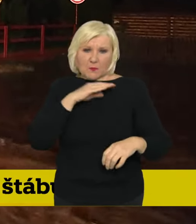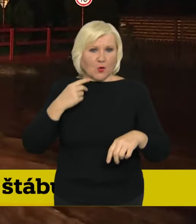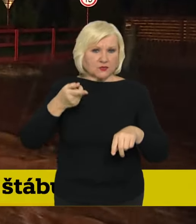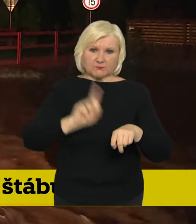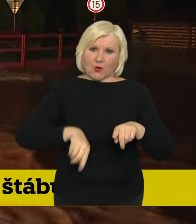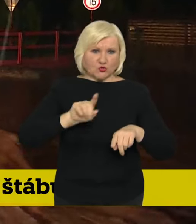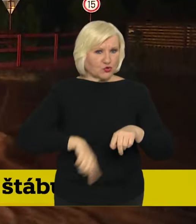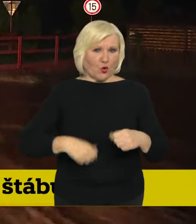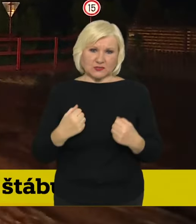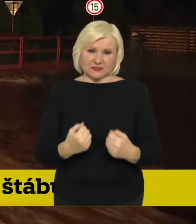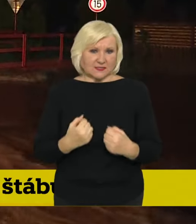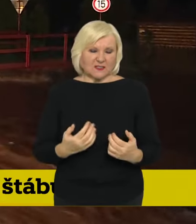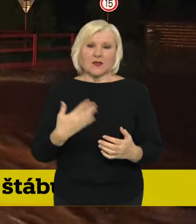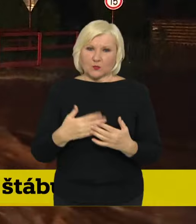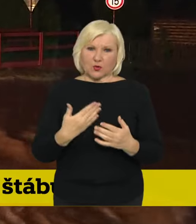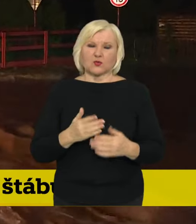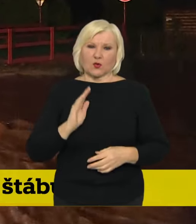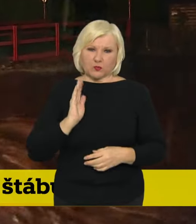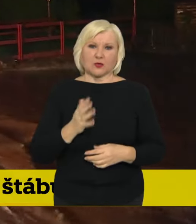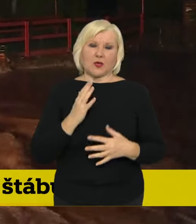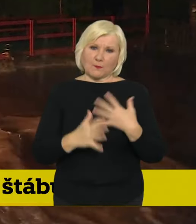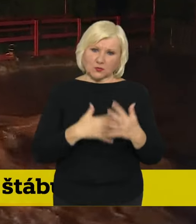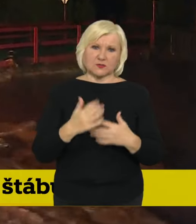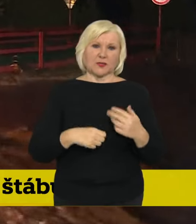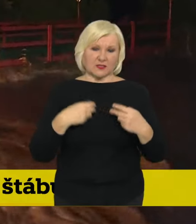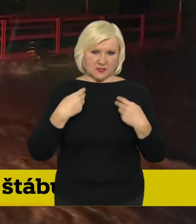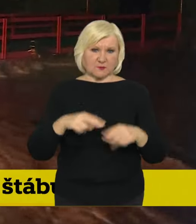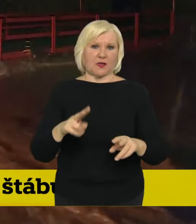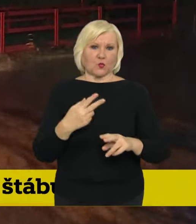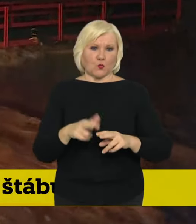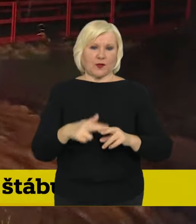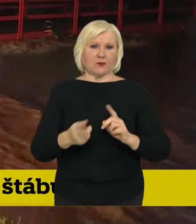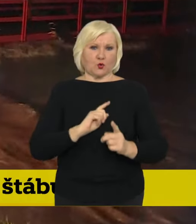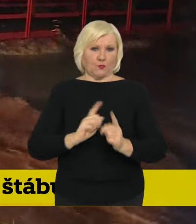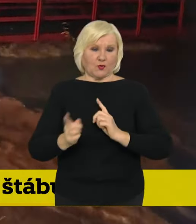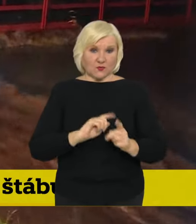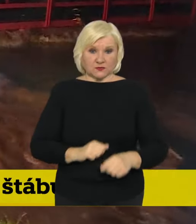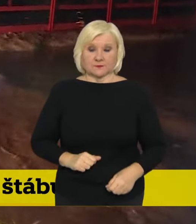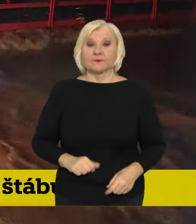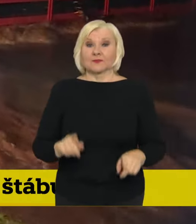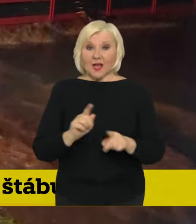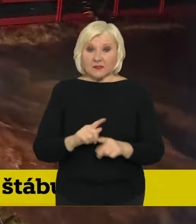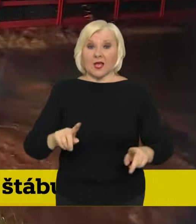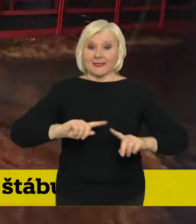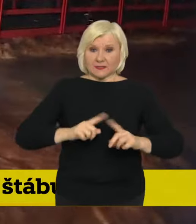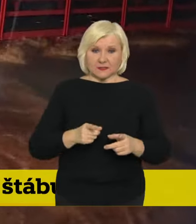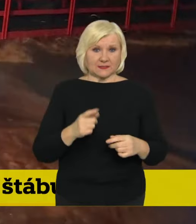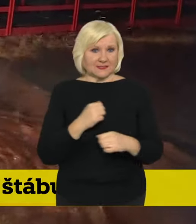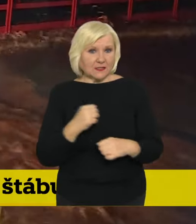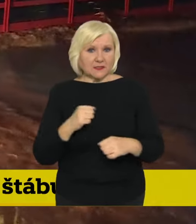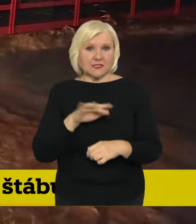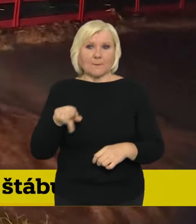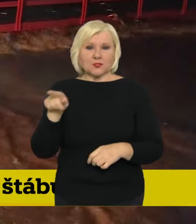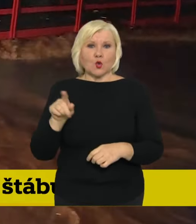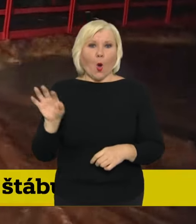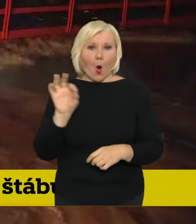a bude velmi náročné je znovu zprůjeznit. To tež platí o celové řadě komunikací v Opavsku